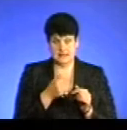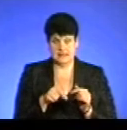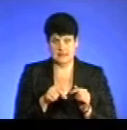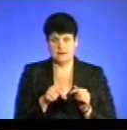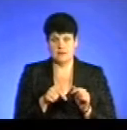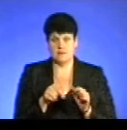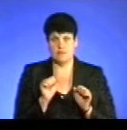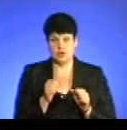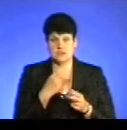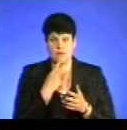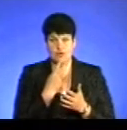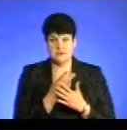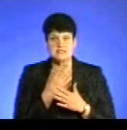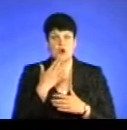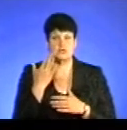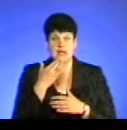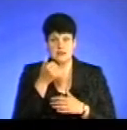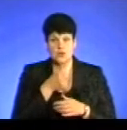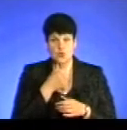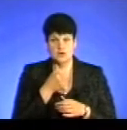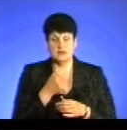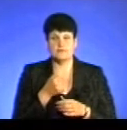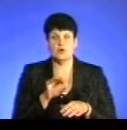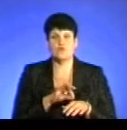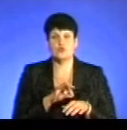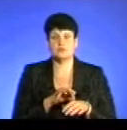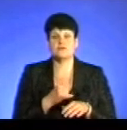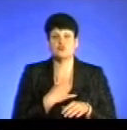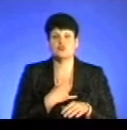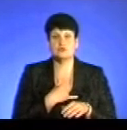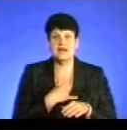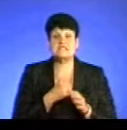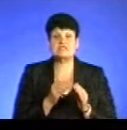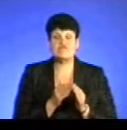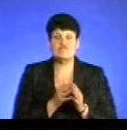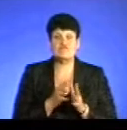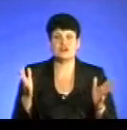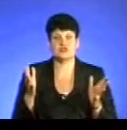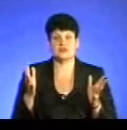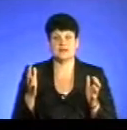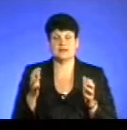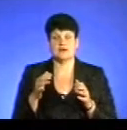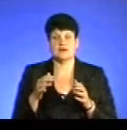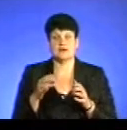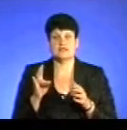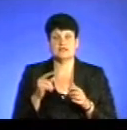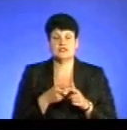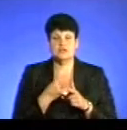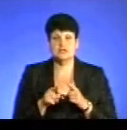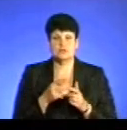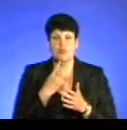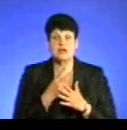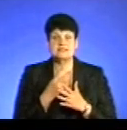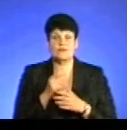так подивитися, що за останні роки, хворобливість в нас стала вищою, ніж показник по